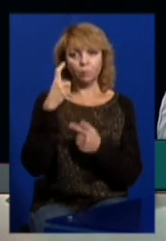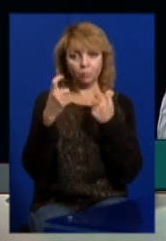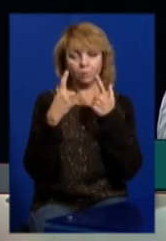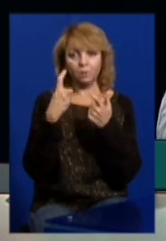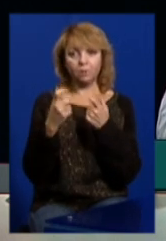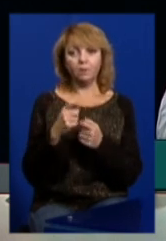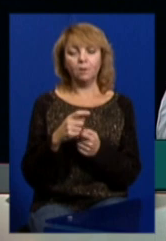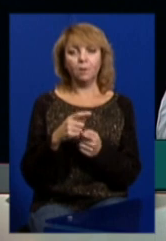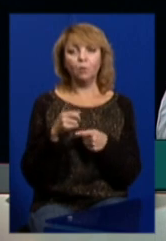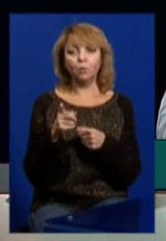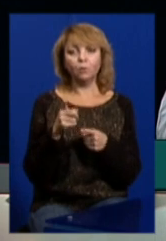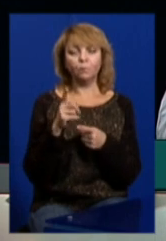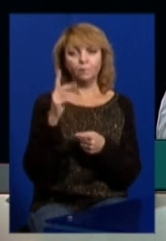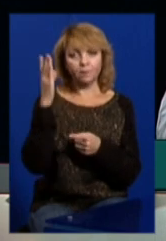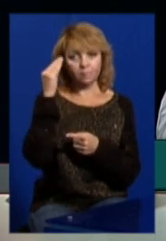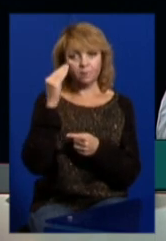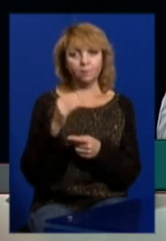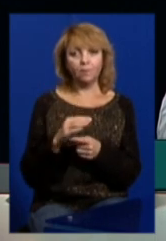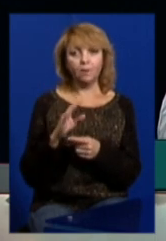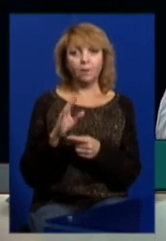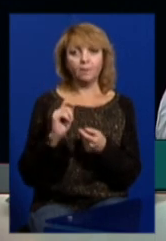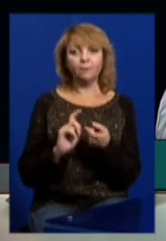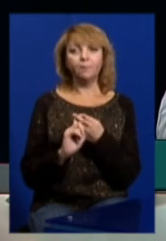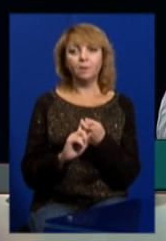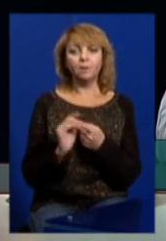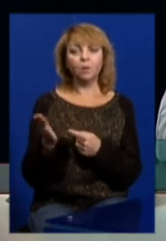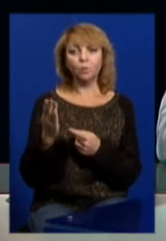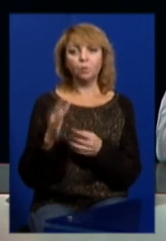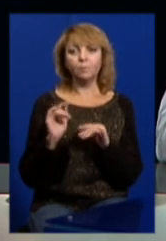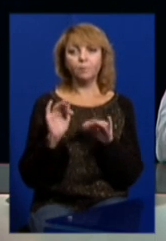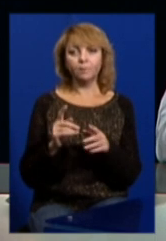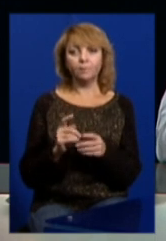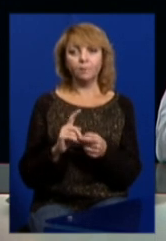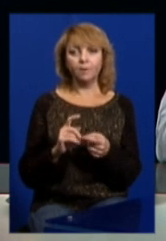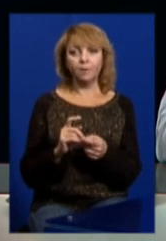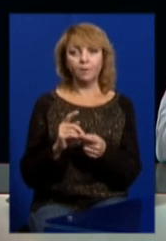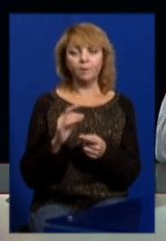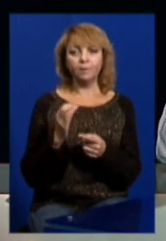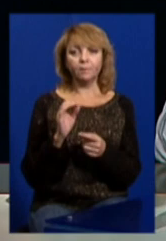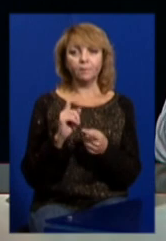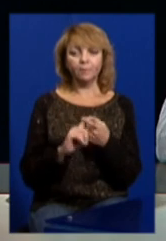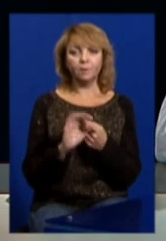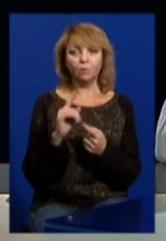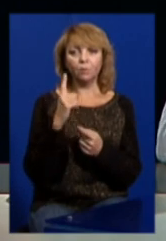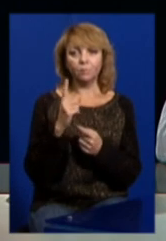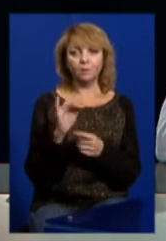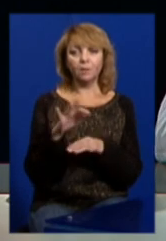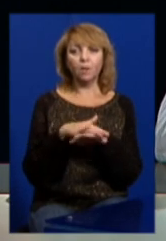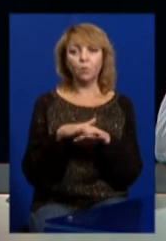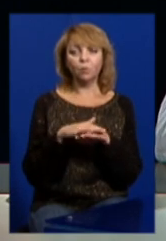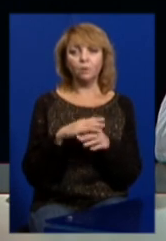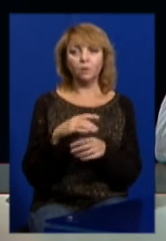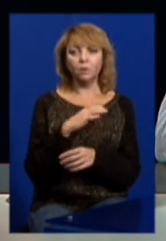змісту і пов'язане з якоюсь справою відносно одного з народних депутатів. Я не знаю, можна чи ні